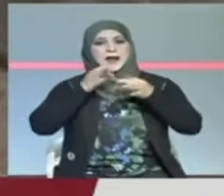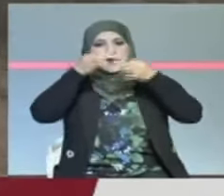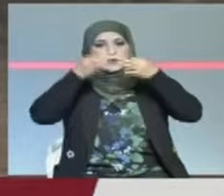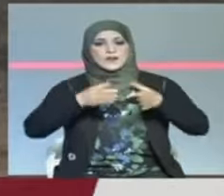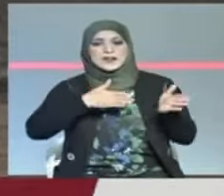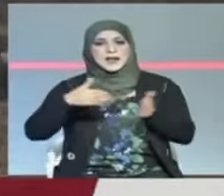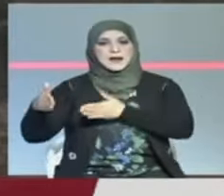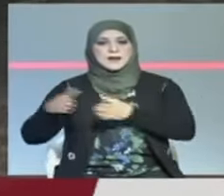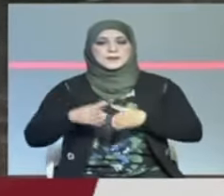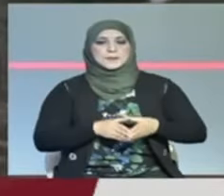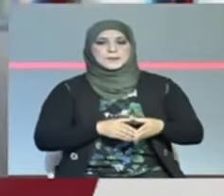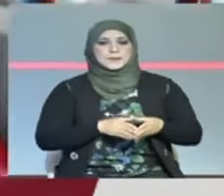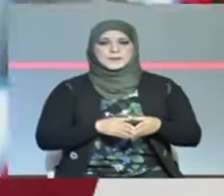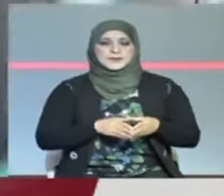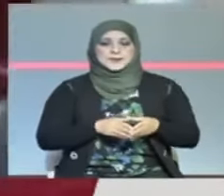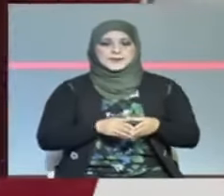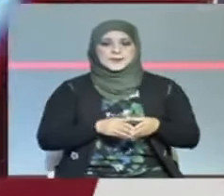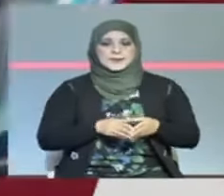الكامور